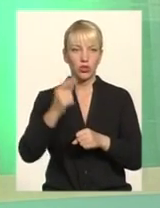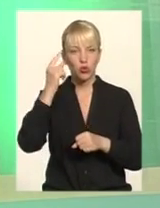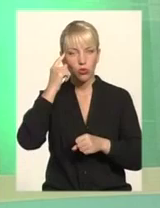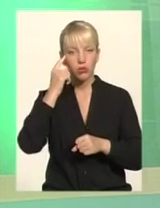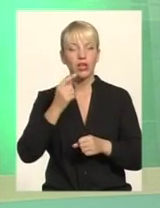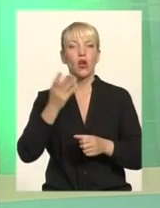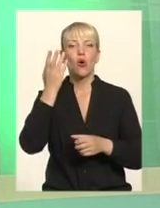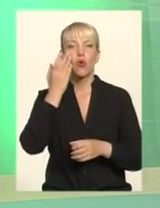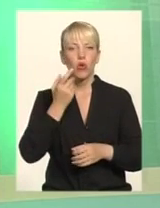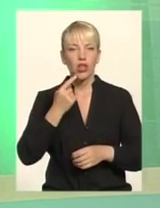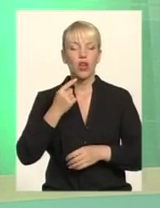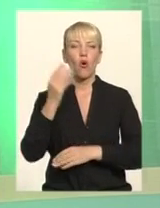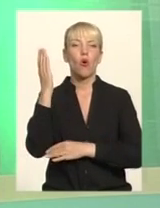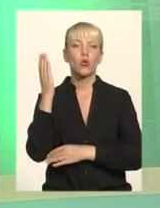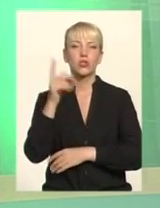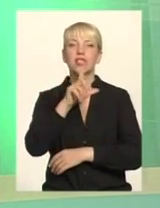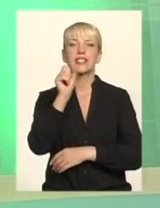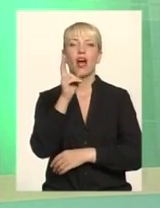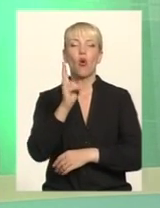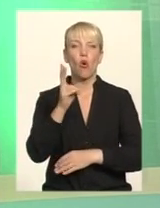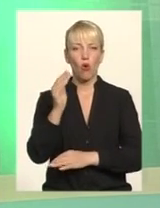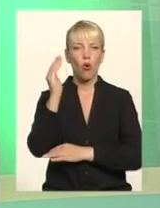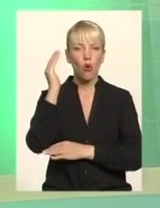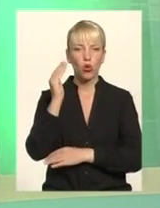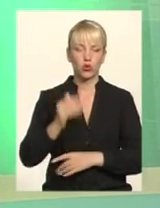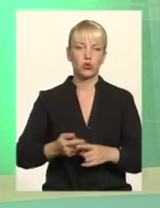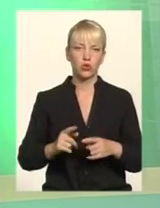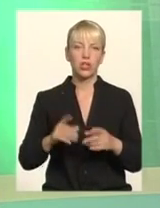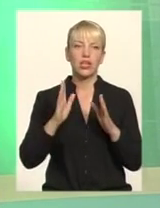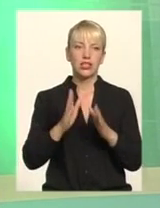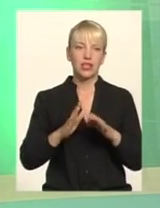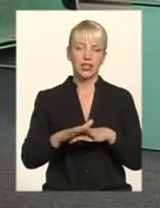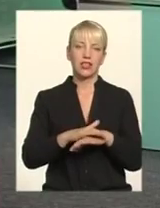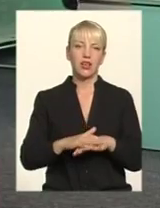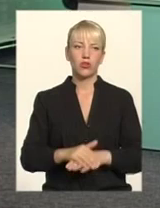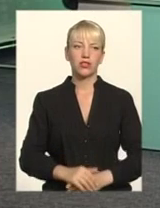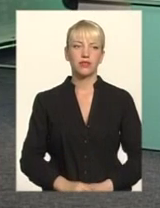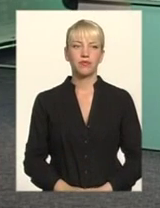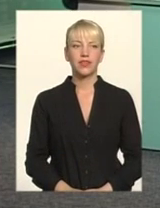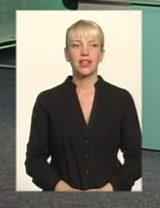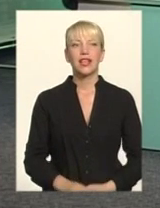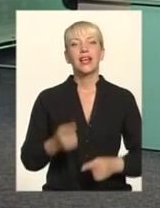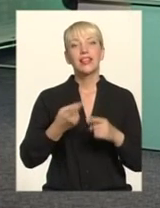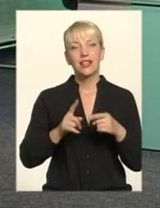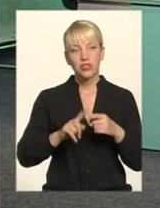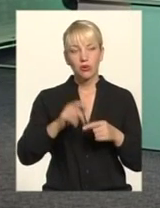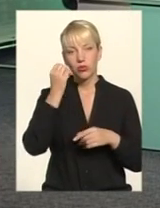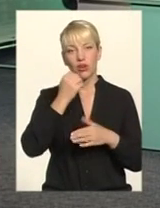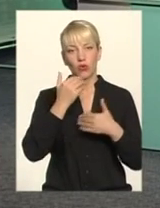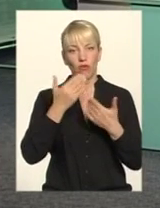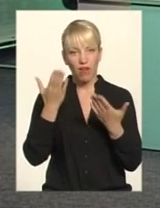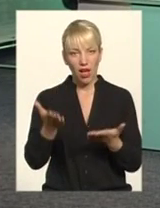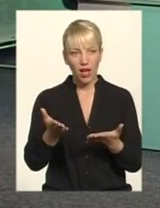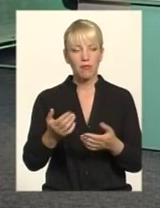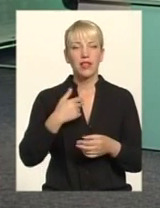голосуєш І тоді має прийти до влади Ті керівні органи Які мають робити все для людей Що ж на цьому дякую вам Я